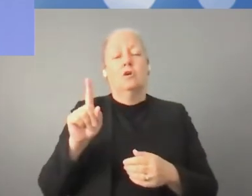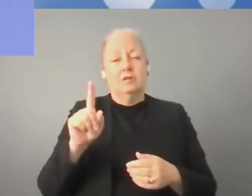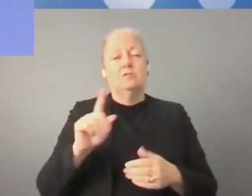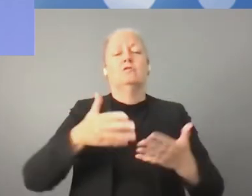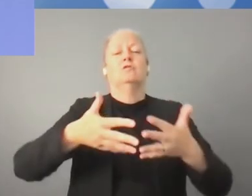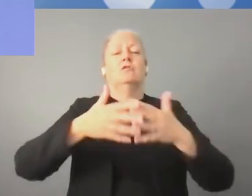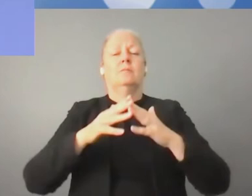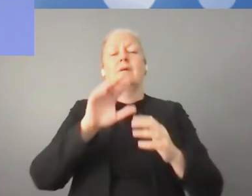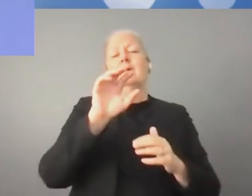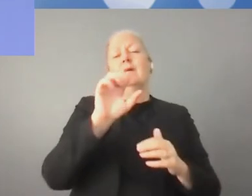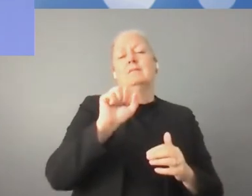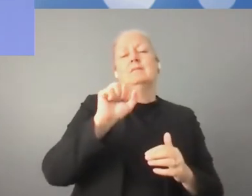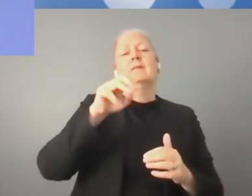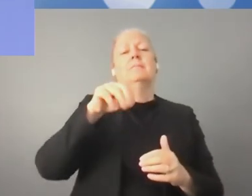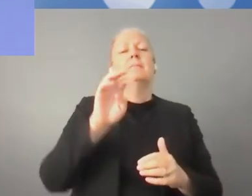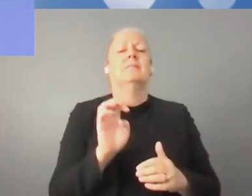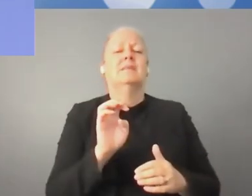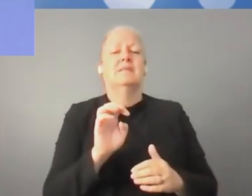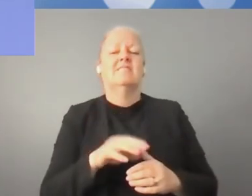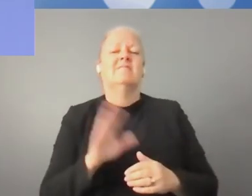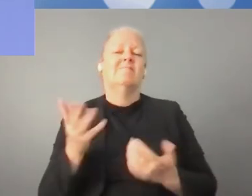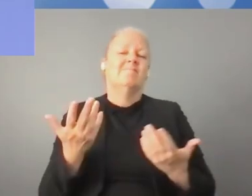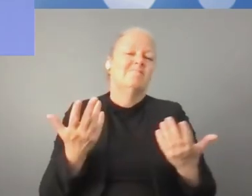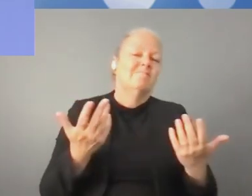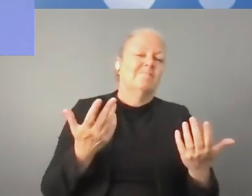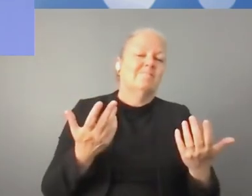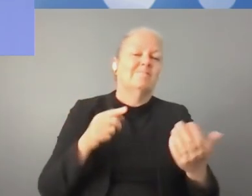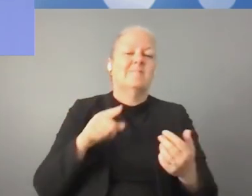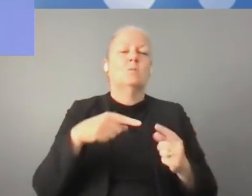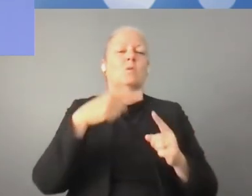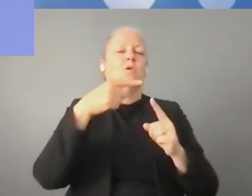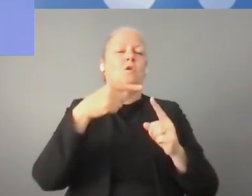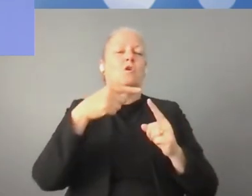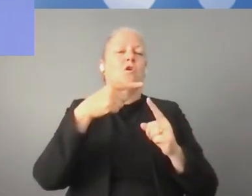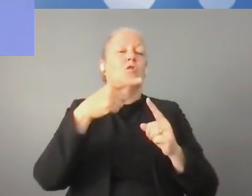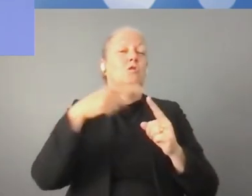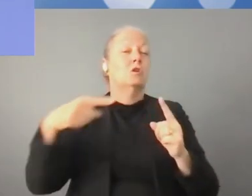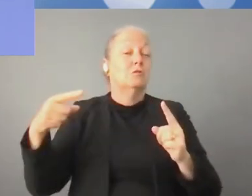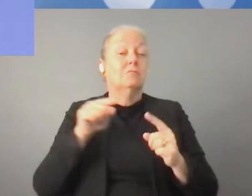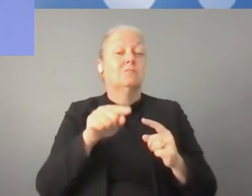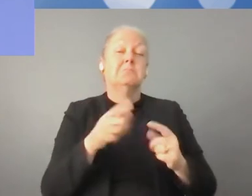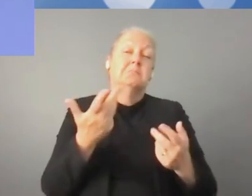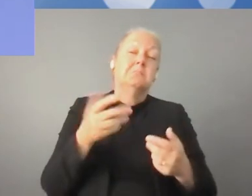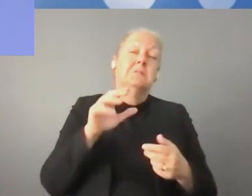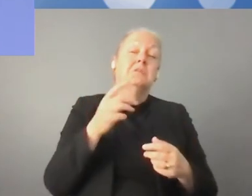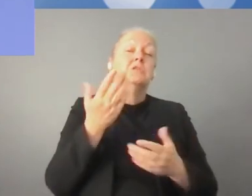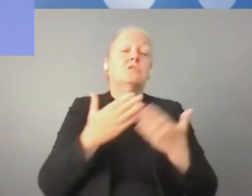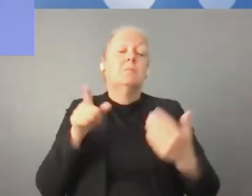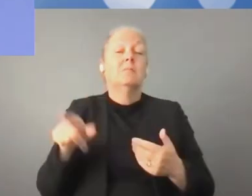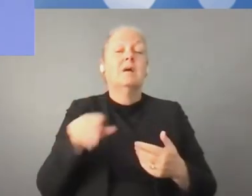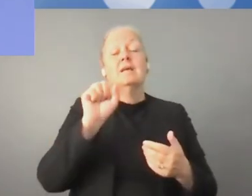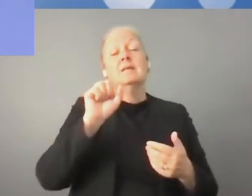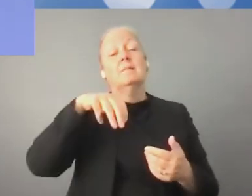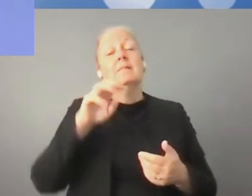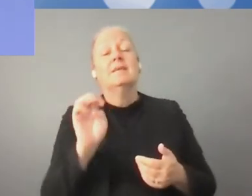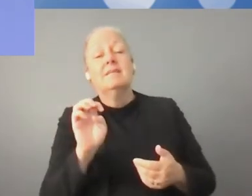i istnieje tutaj zakres różnych możliwości. Czasami małe